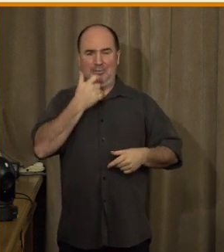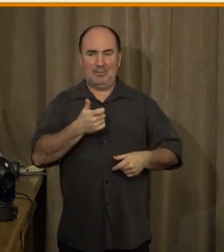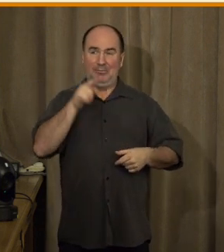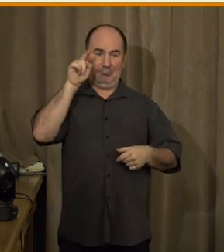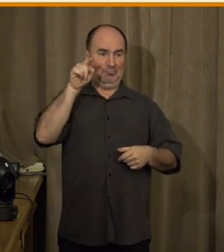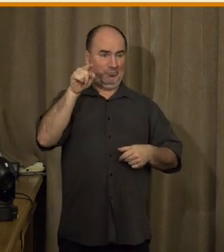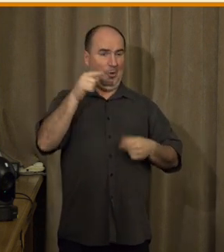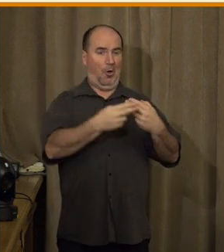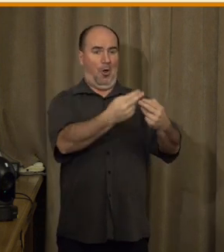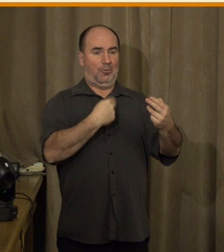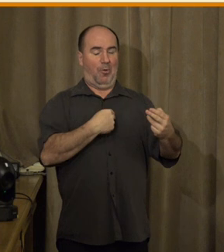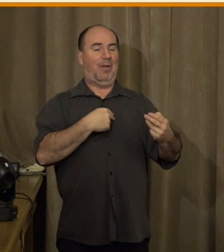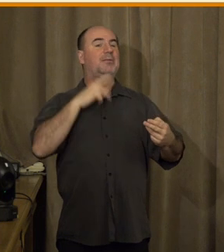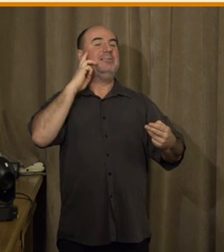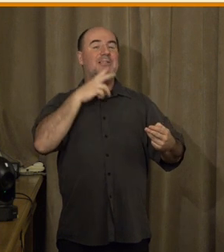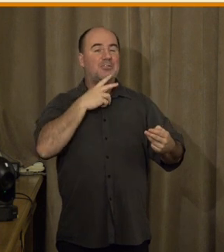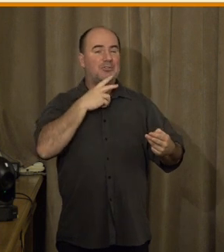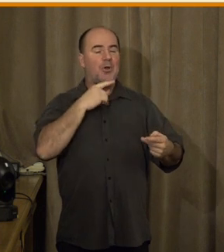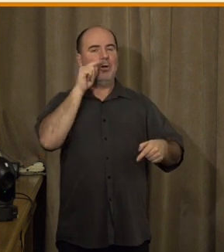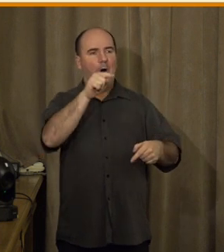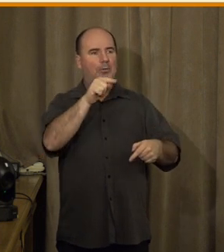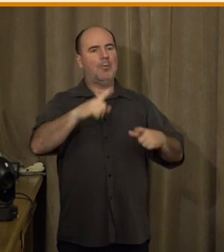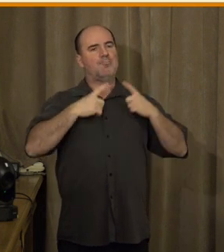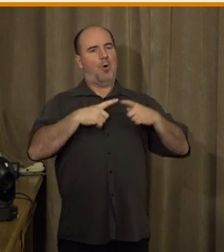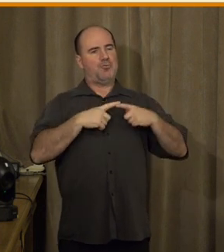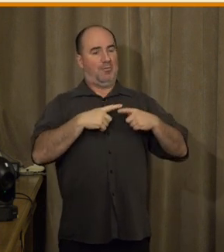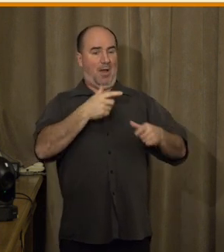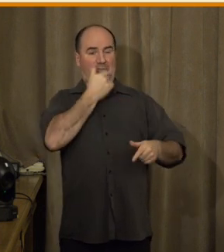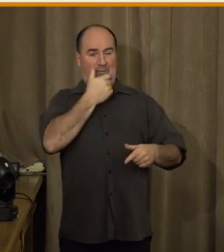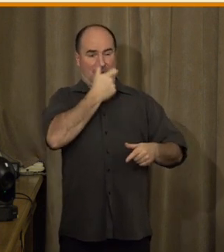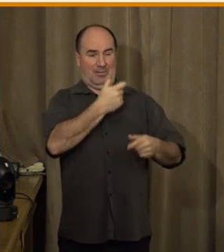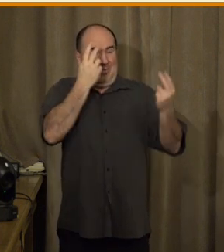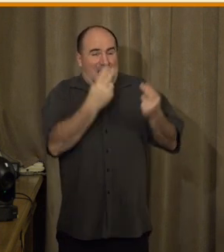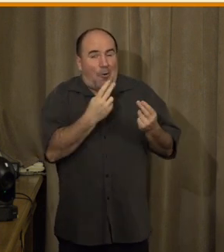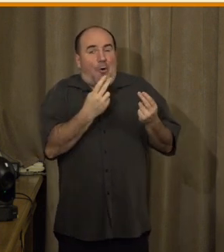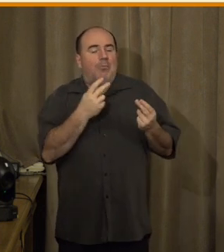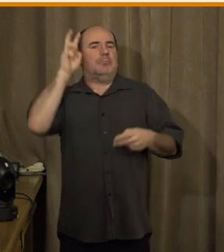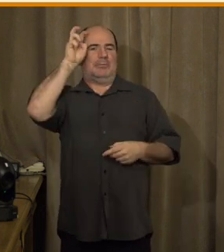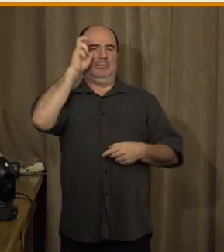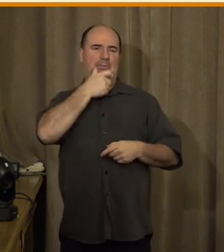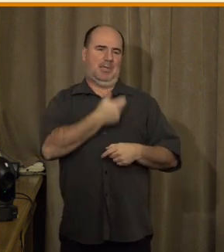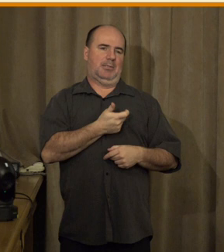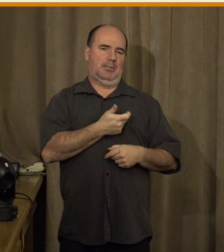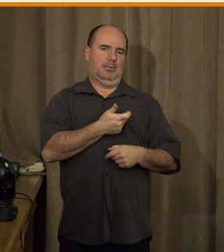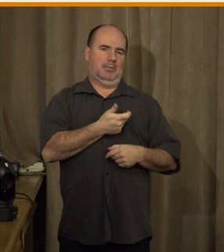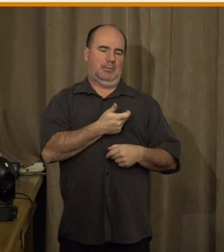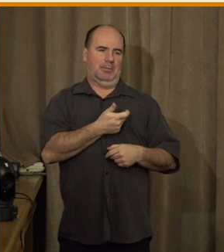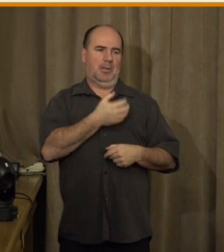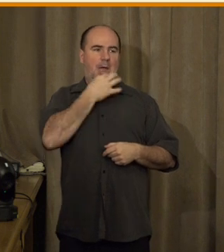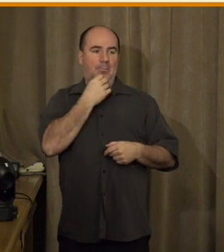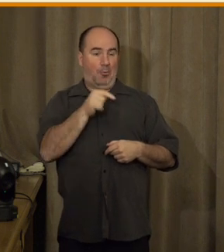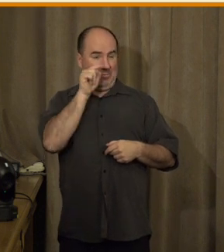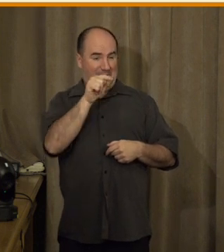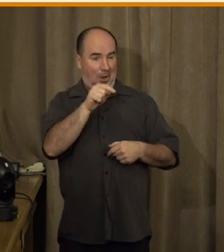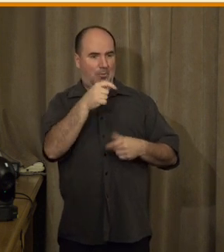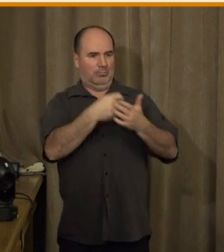používá češtinu jako jazyk cizí. Aby vlastně ve chvíli, kdy přistupujeme k digitalizaci, bez uvědomění si této